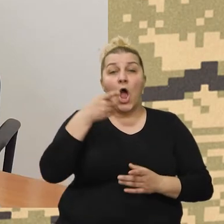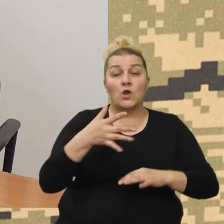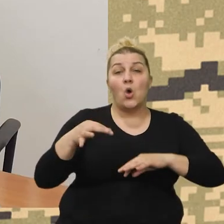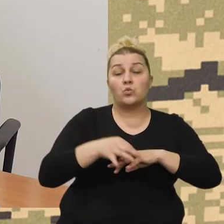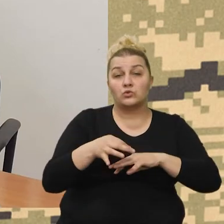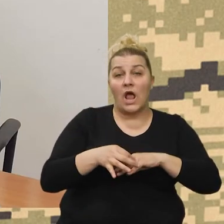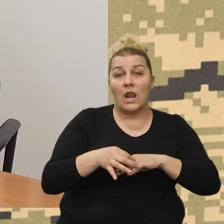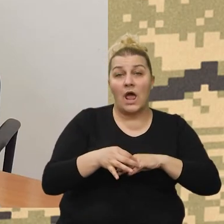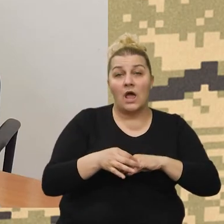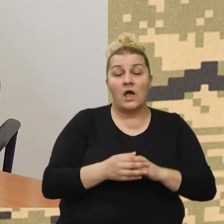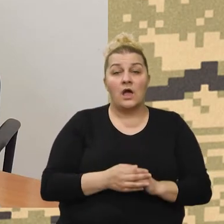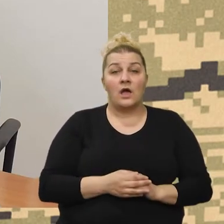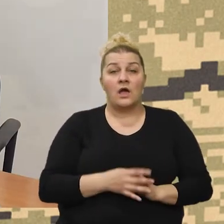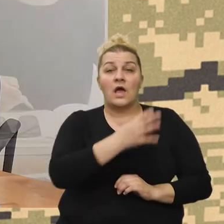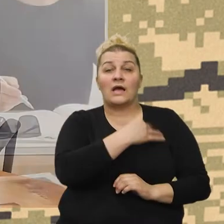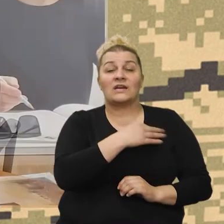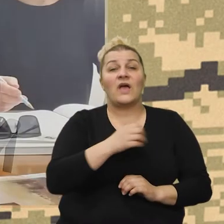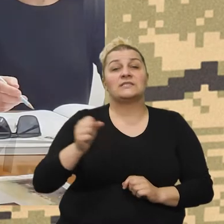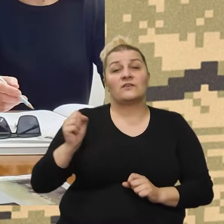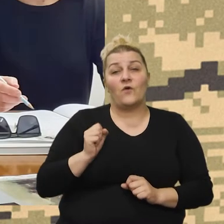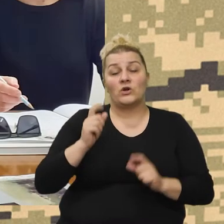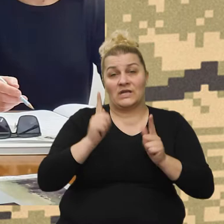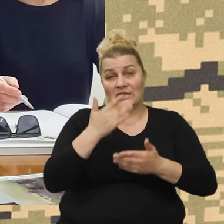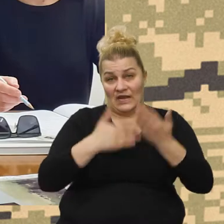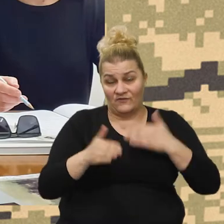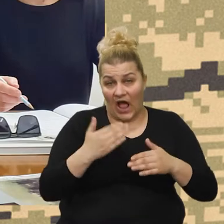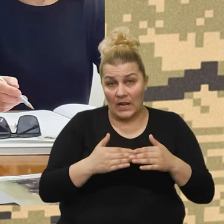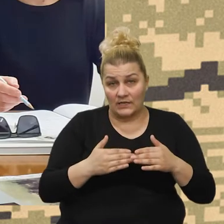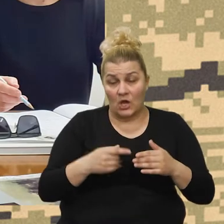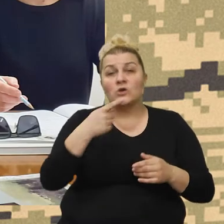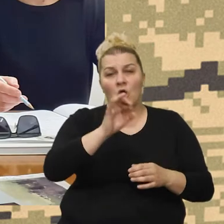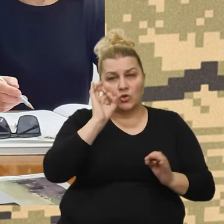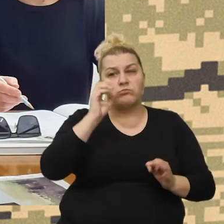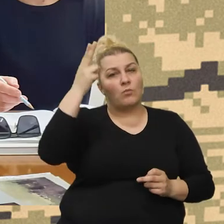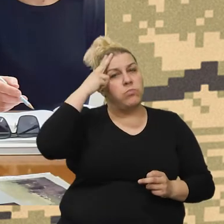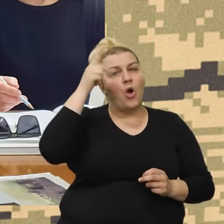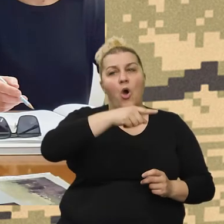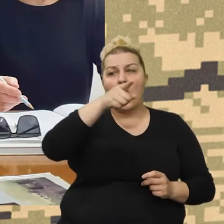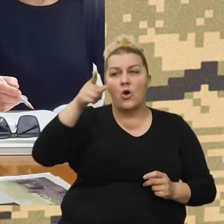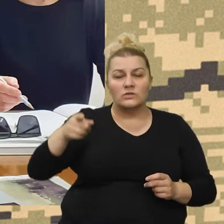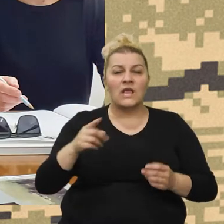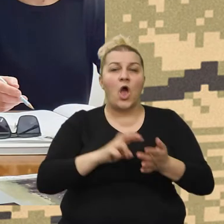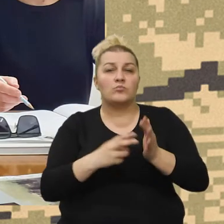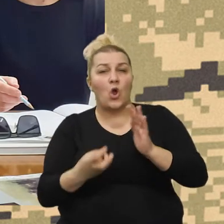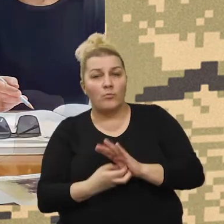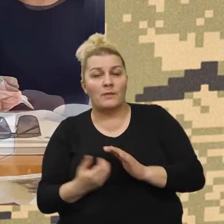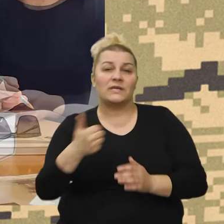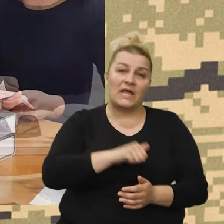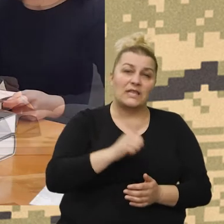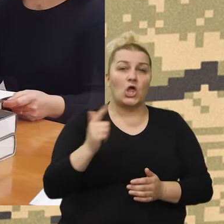za hrvatsko ratno-vojno invalida, tako da ona poznaje dobro probleme jedne i druge